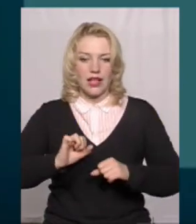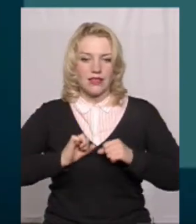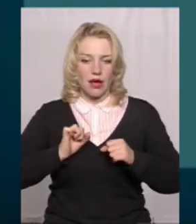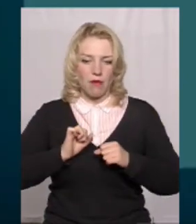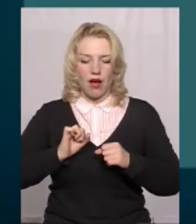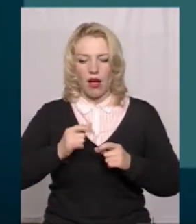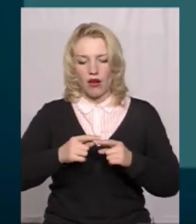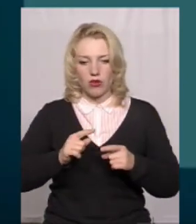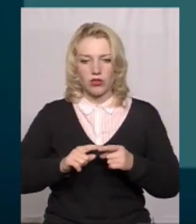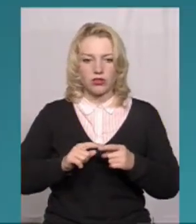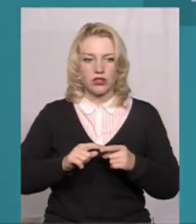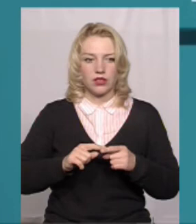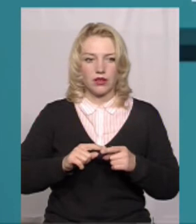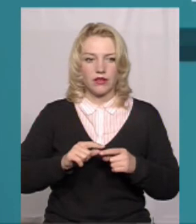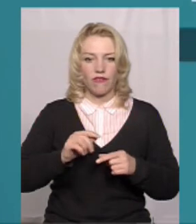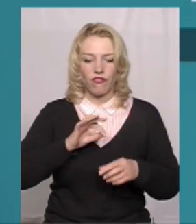прихованого земельного рейдерства.